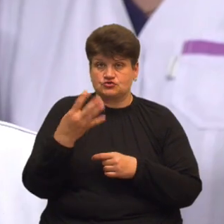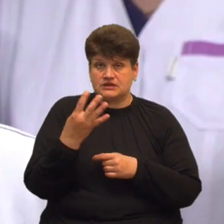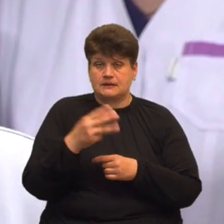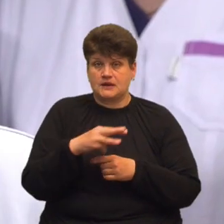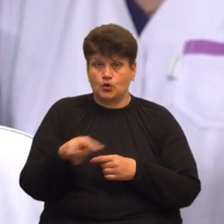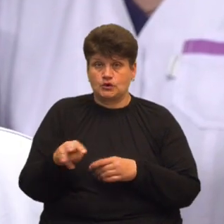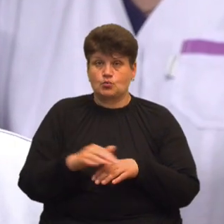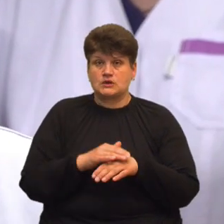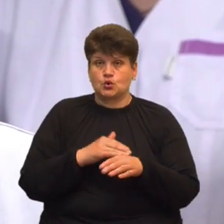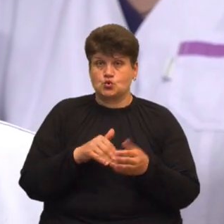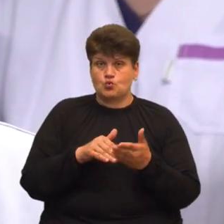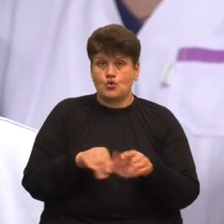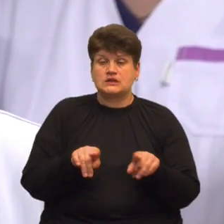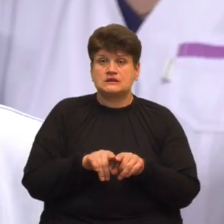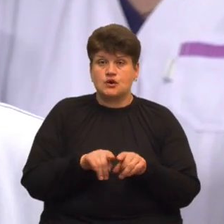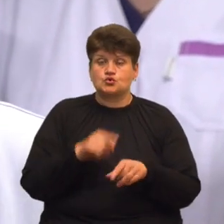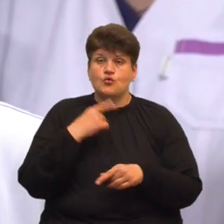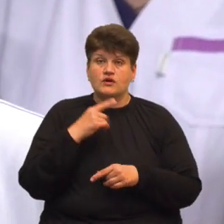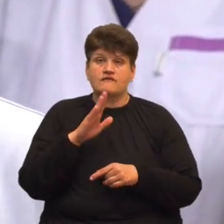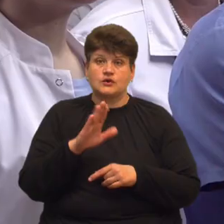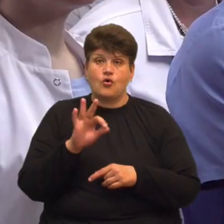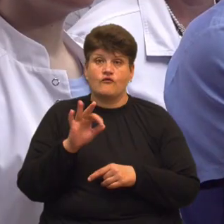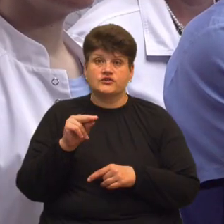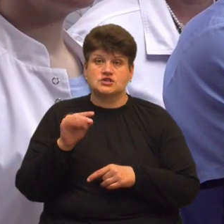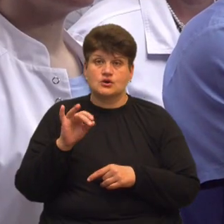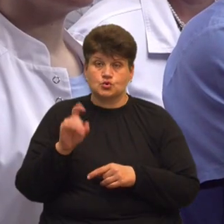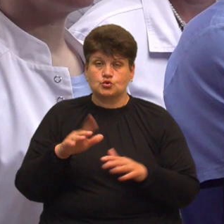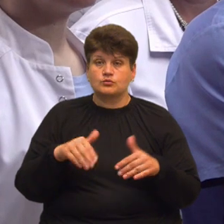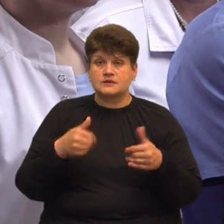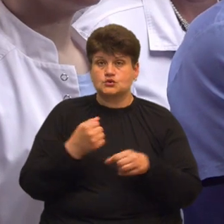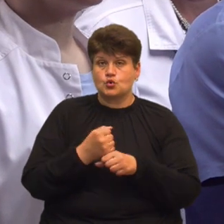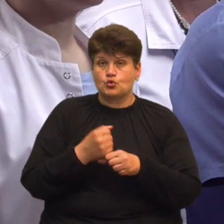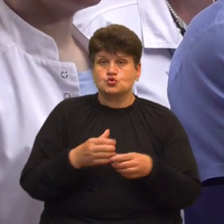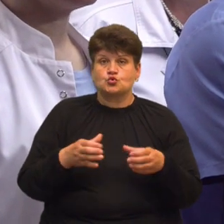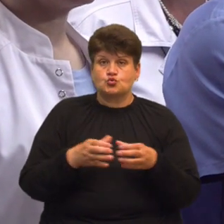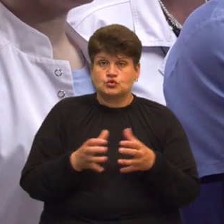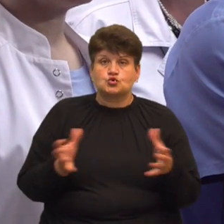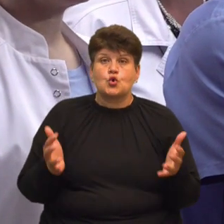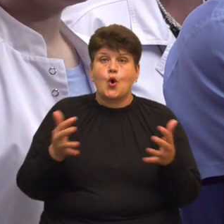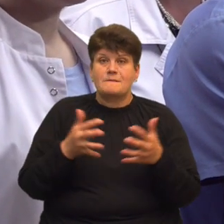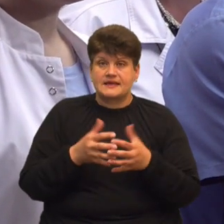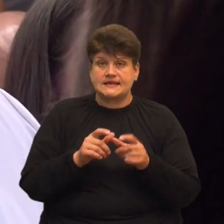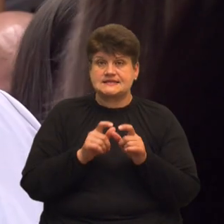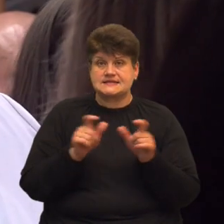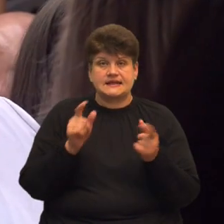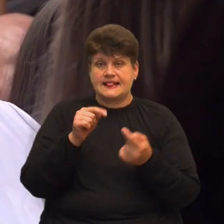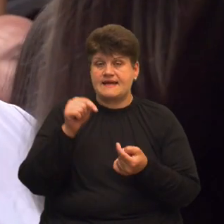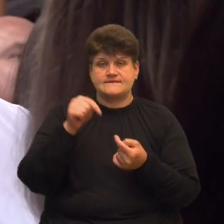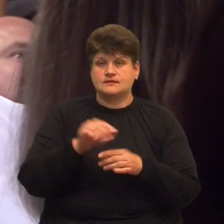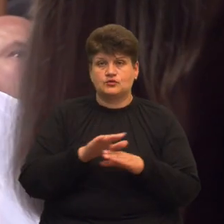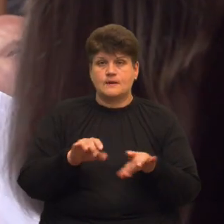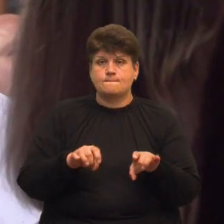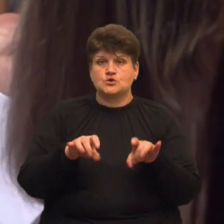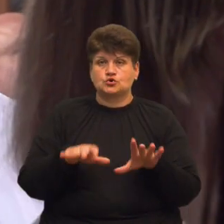допомоги. Також, каже Віктор Овчарук, вважають, що пропозиція робочої групи облради щодо об'єднання закладів не відповідає постанові